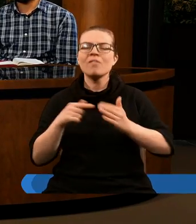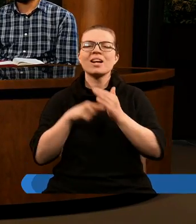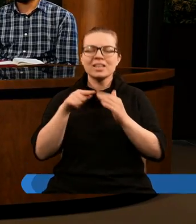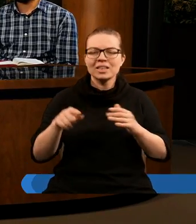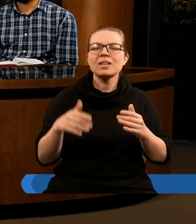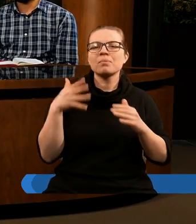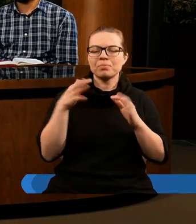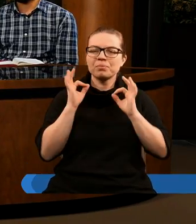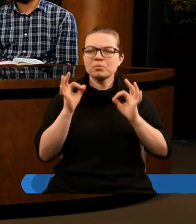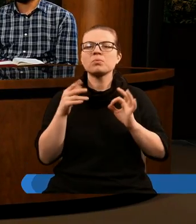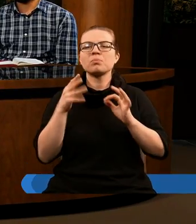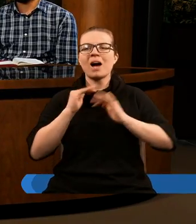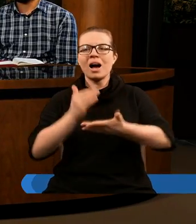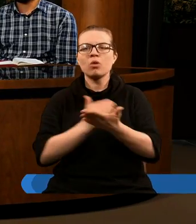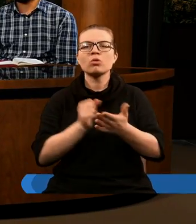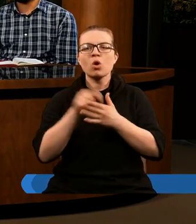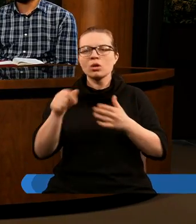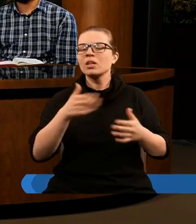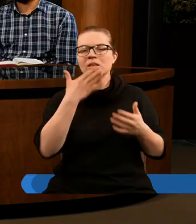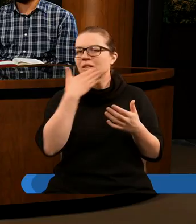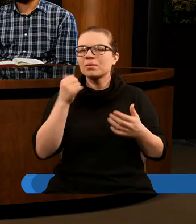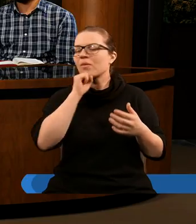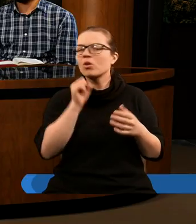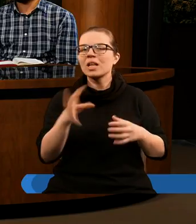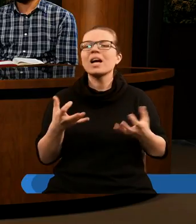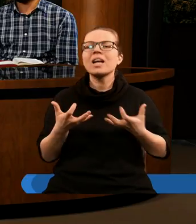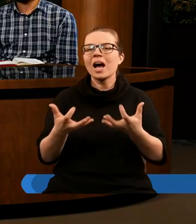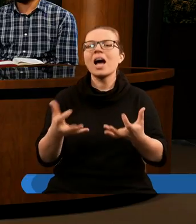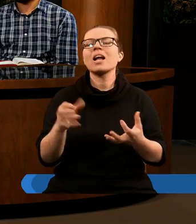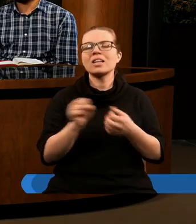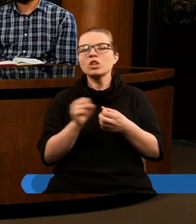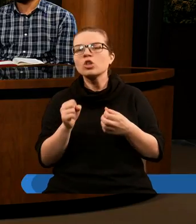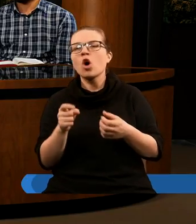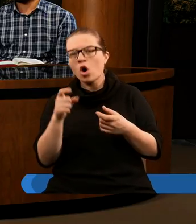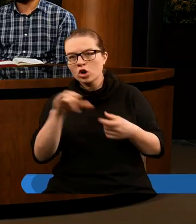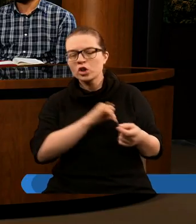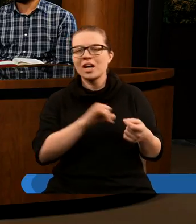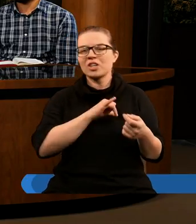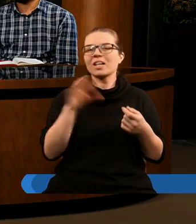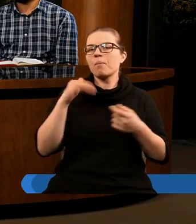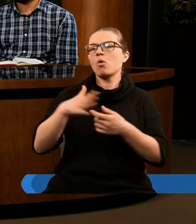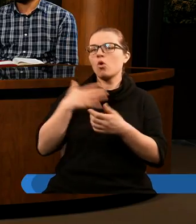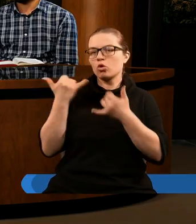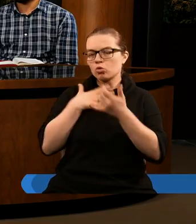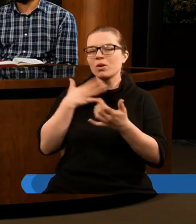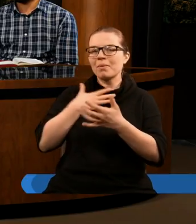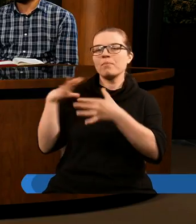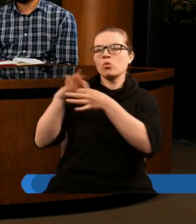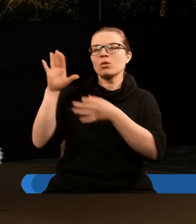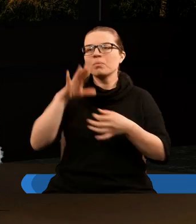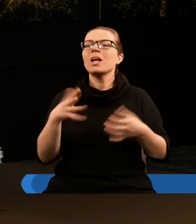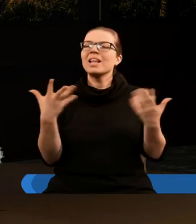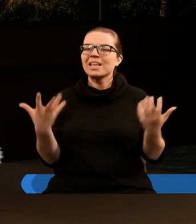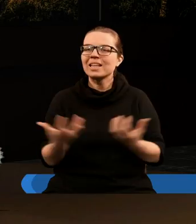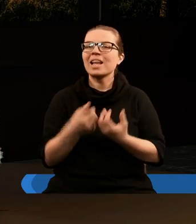właśnie tym warunkiem do tego, że nie mamy w ogóle takiej chęci nawet do grzeszenia. Oczywiście znajdujemy się w